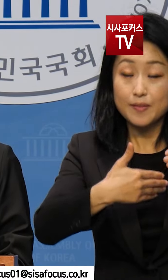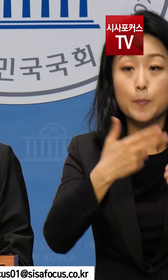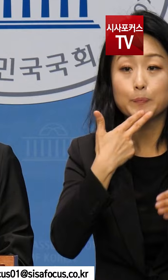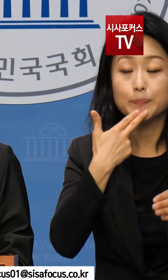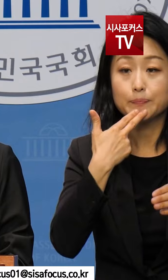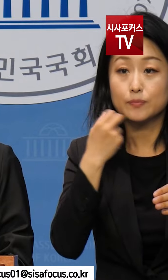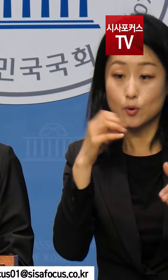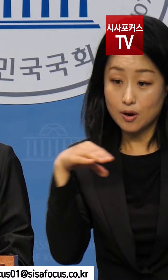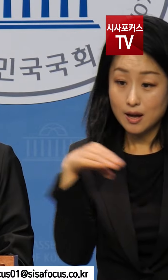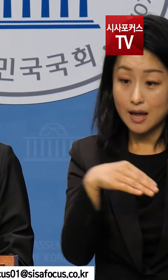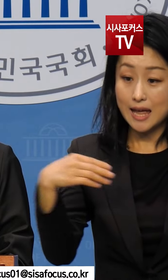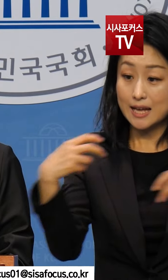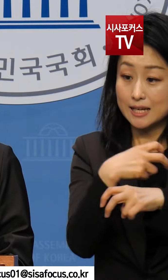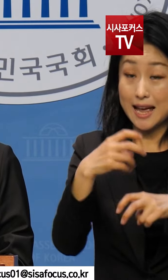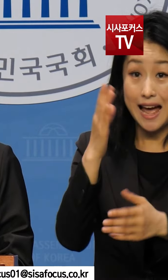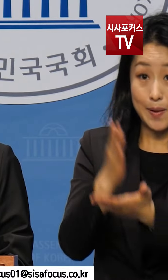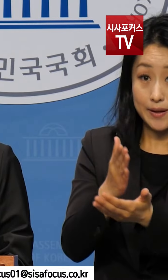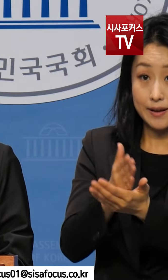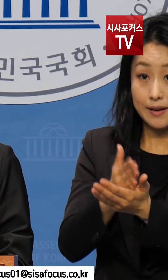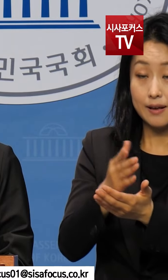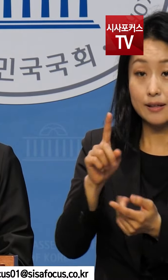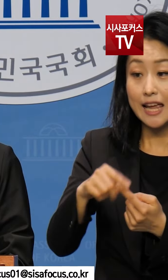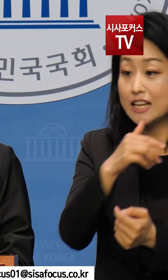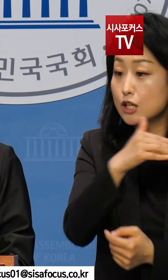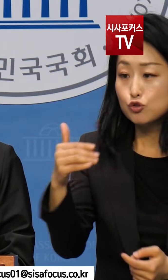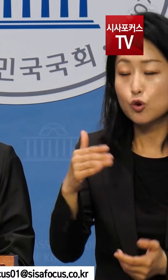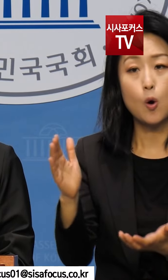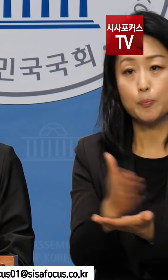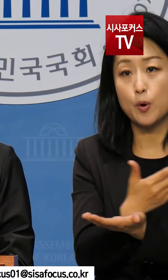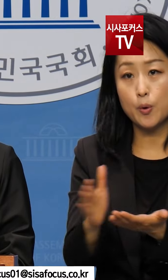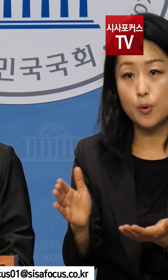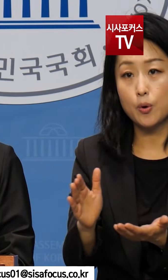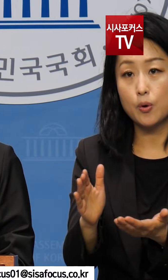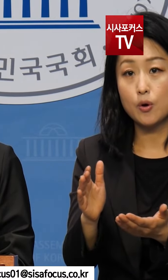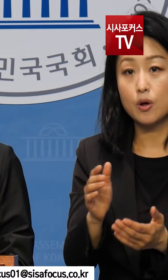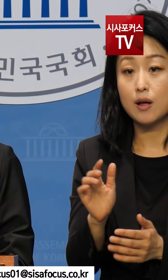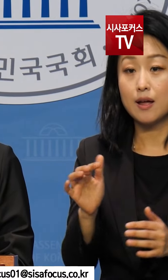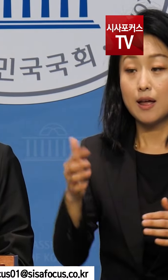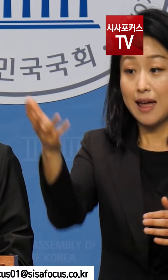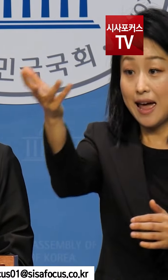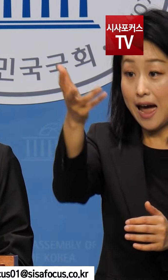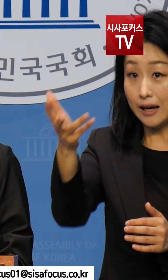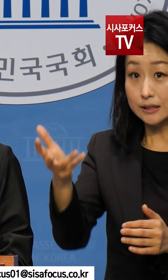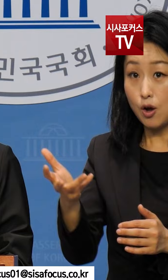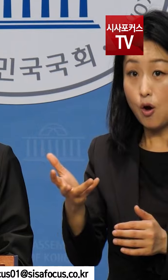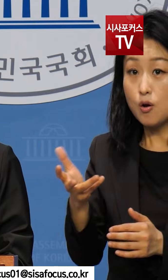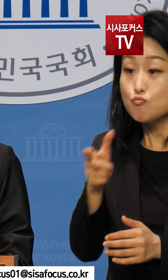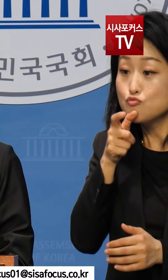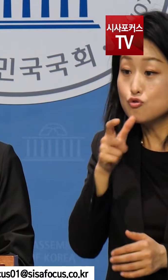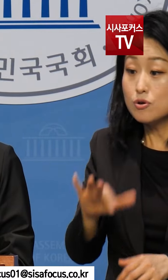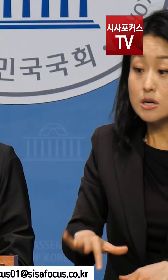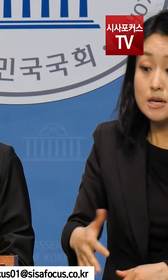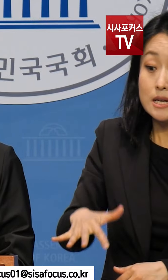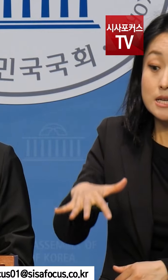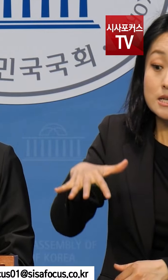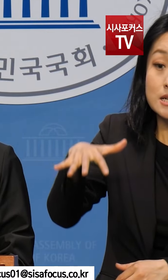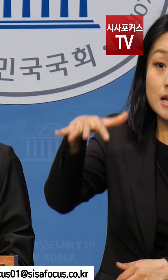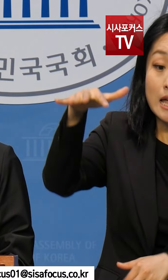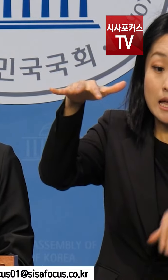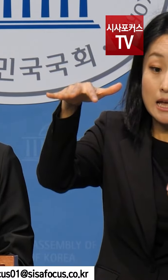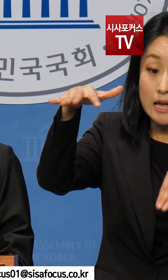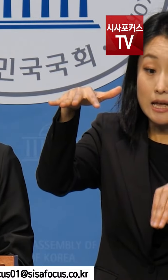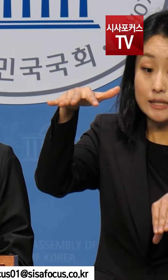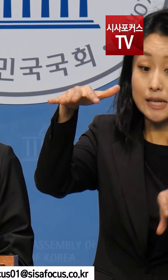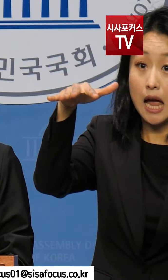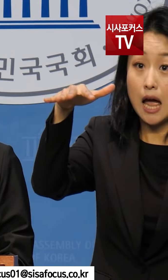진입 통제 기준조차 마련되지 않았습니다. 주변 하천의 물 높이가 얼마나 높아졌을 때 차량 진입을